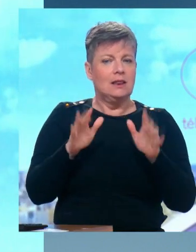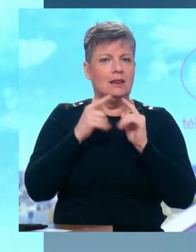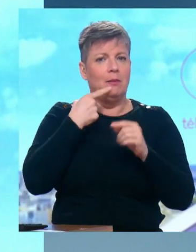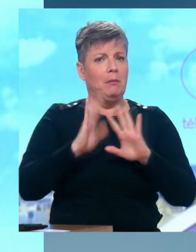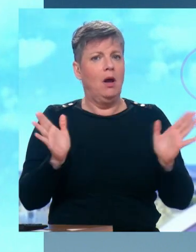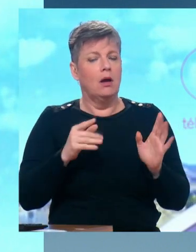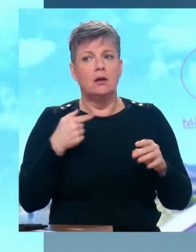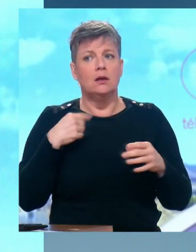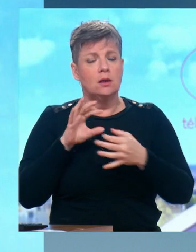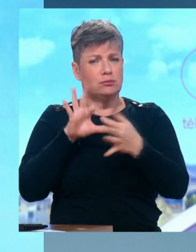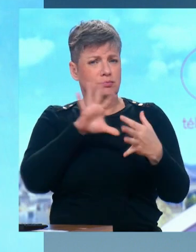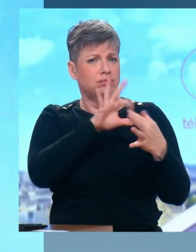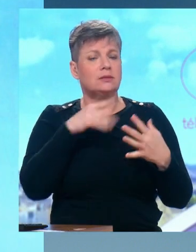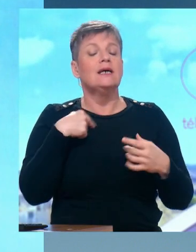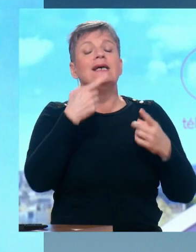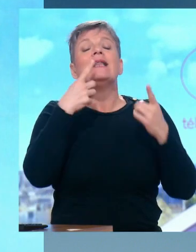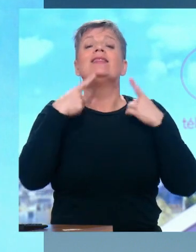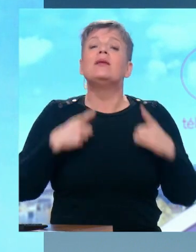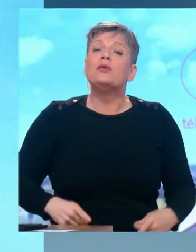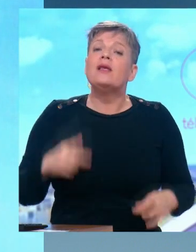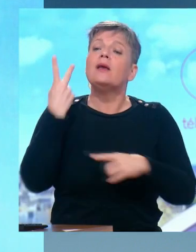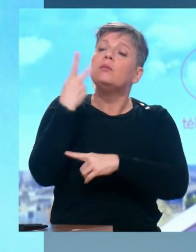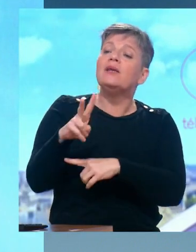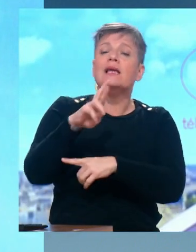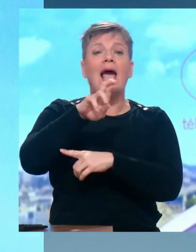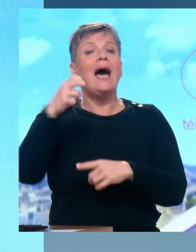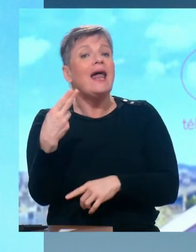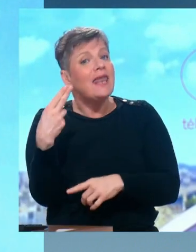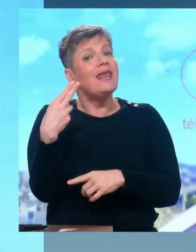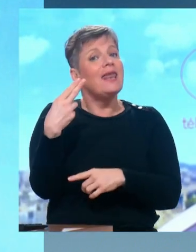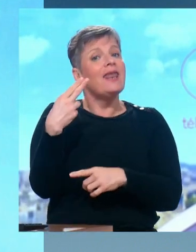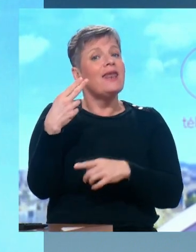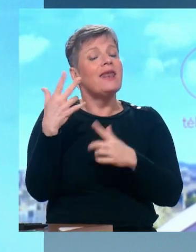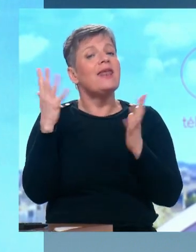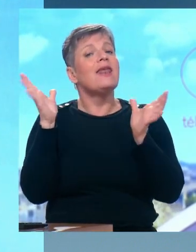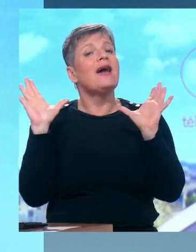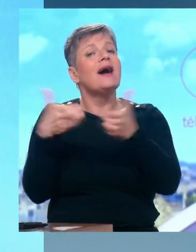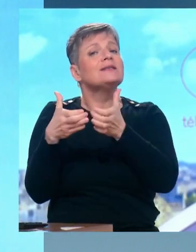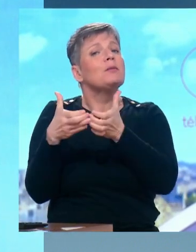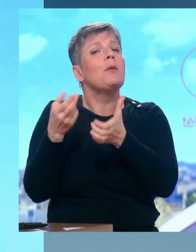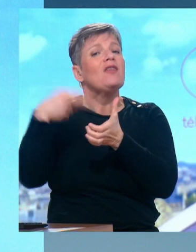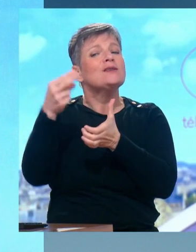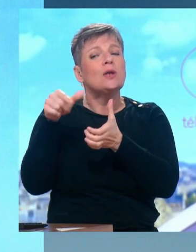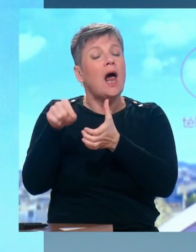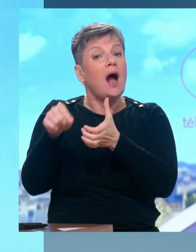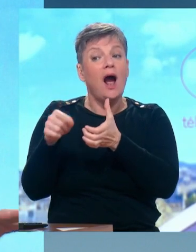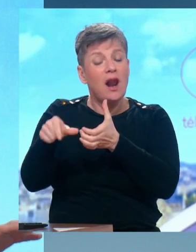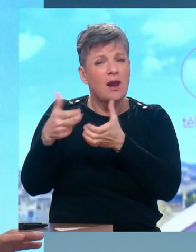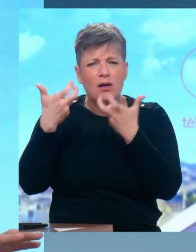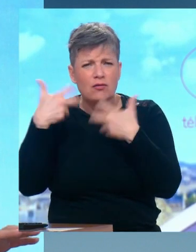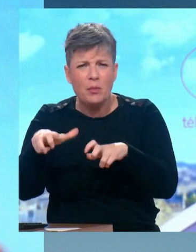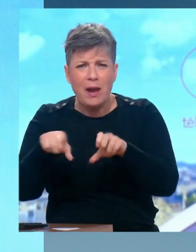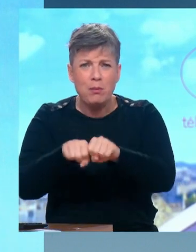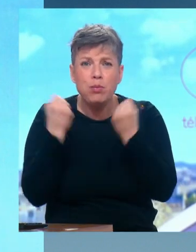Non, je n pas dit ça. J'ai dit que les députés du Rassemblement national, aujourd'hui, sont ceux qui ne veulent pas de trêve